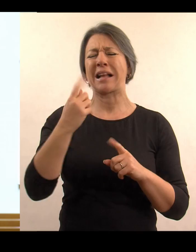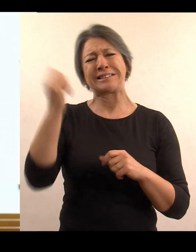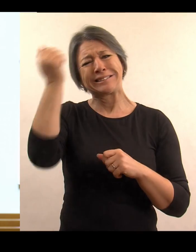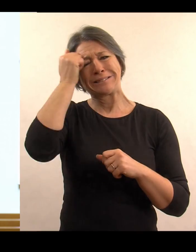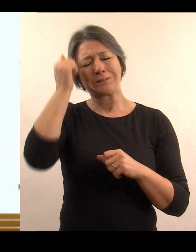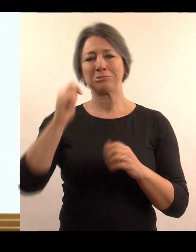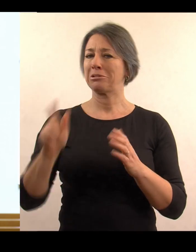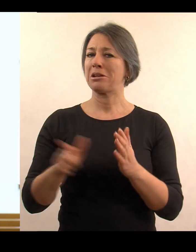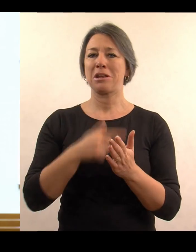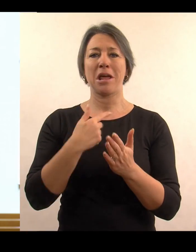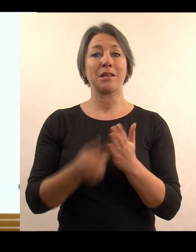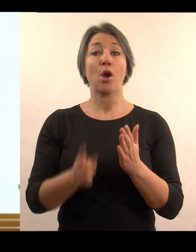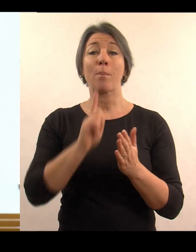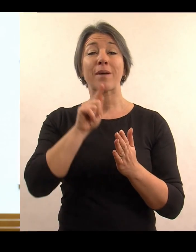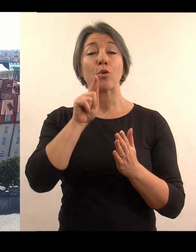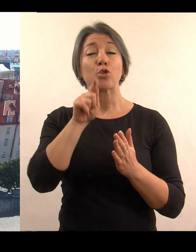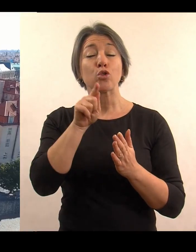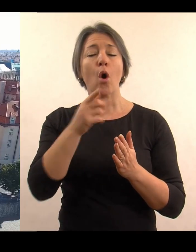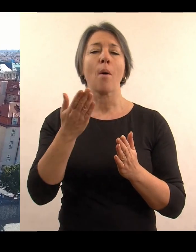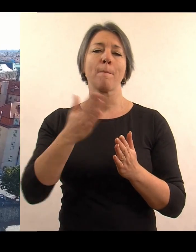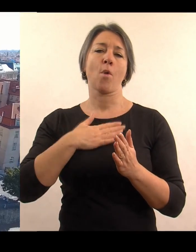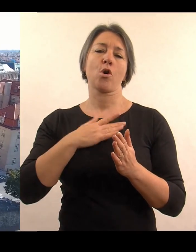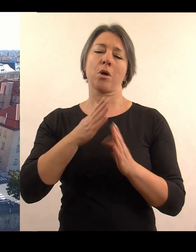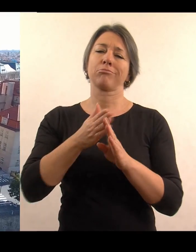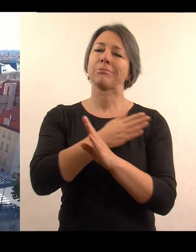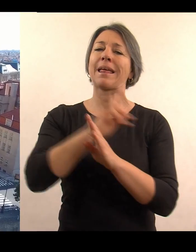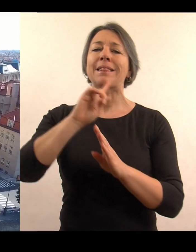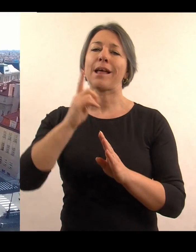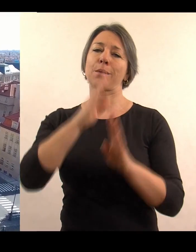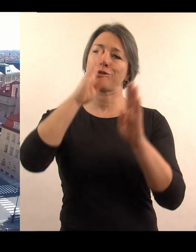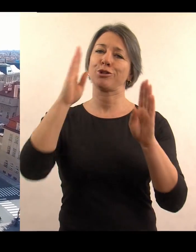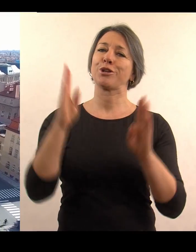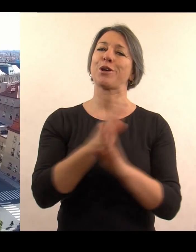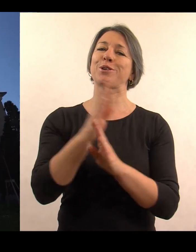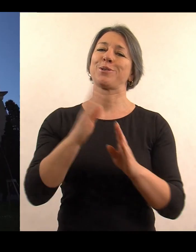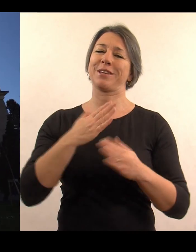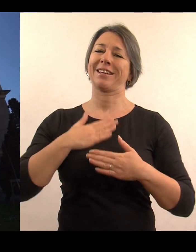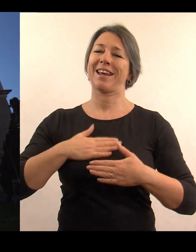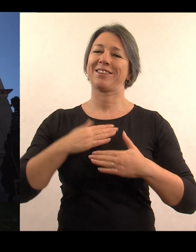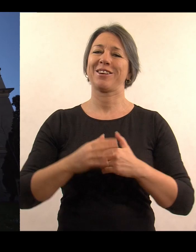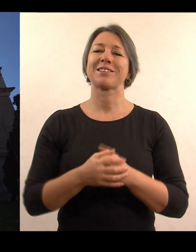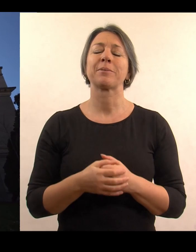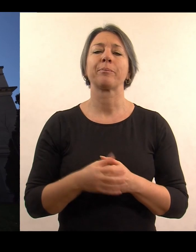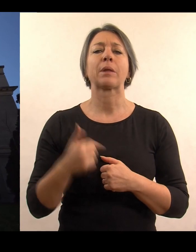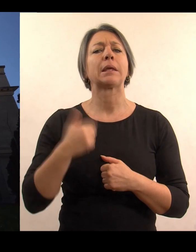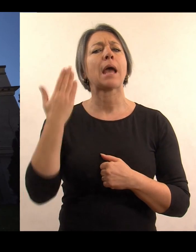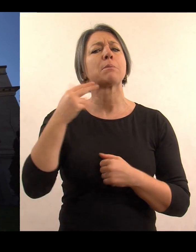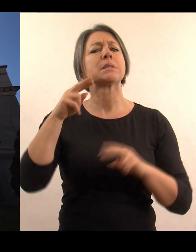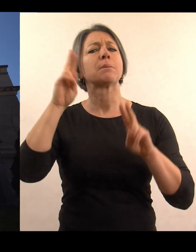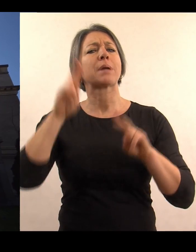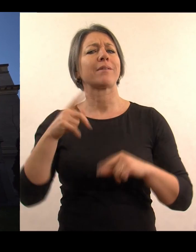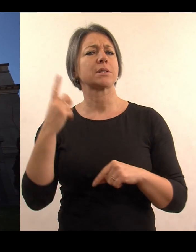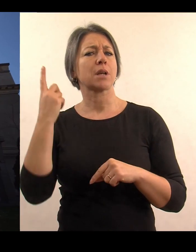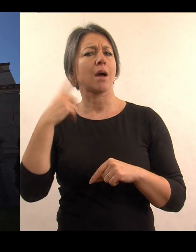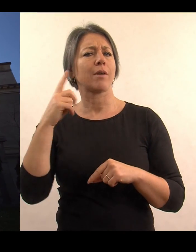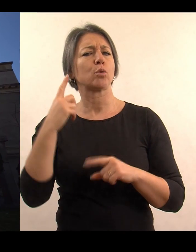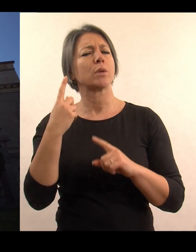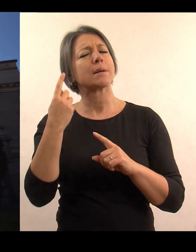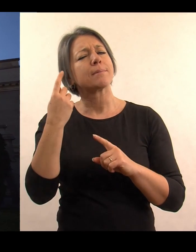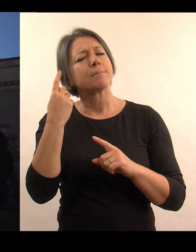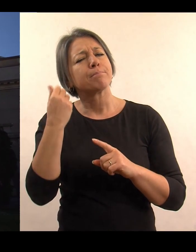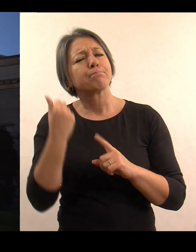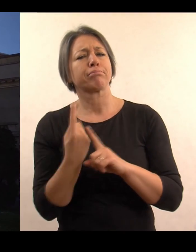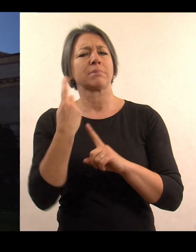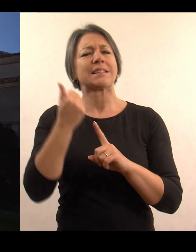jít na práva je jedno z nejlepších rozhodnutí, které jsem kdy udělal. Já si myslím, že právnická fakulta je specifická v tom, že jsou zde skvělí